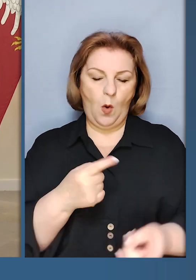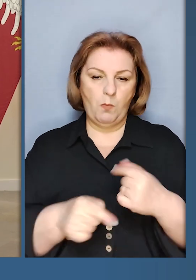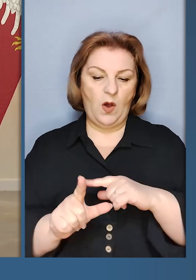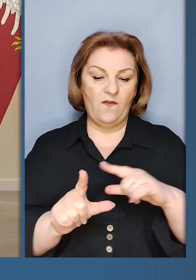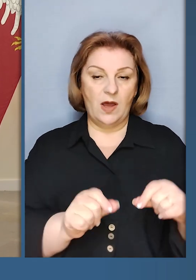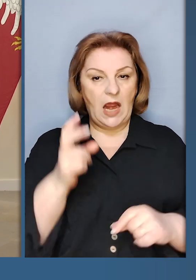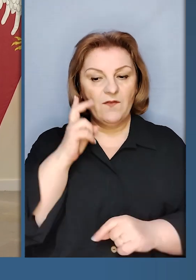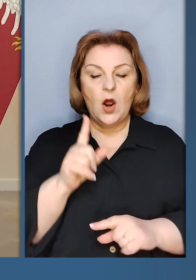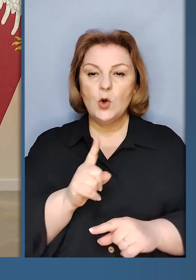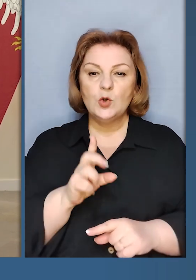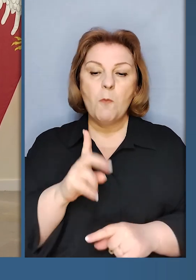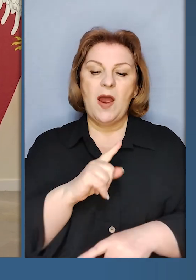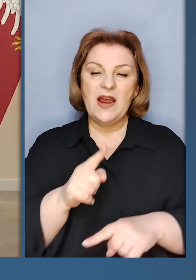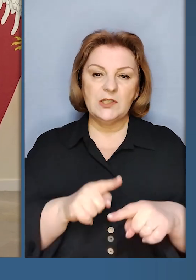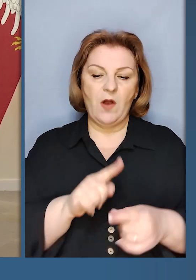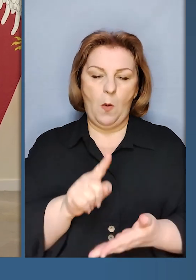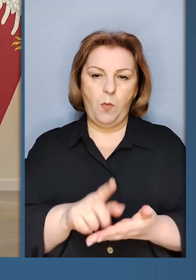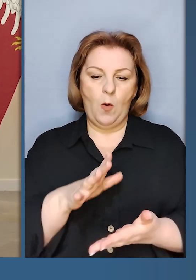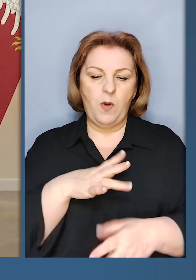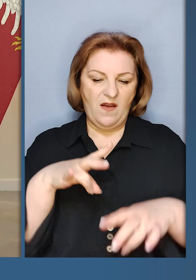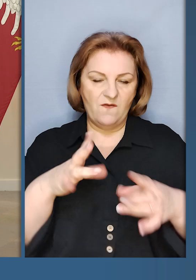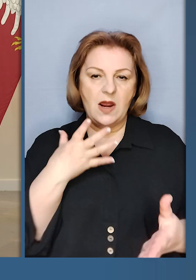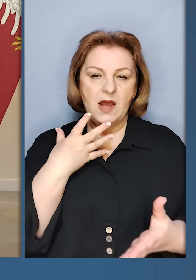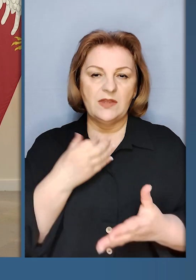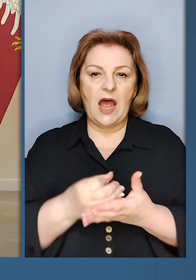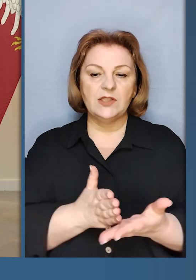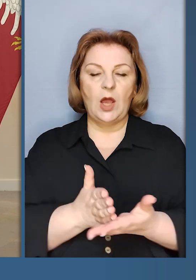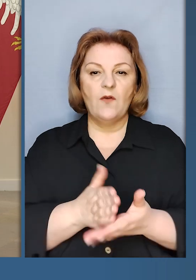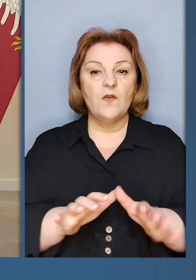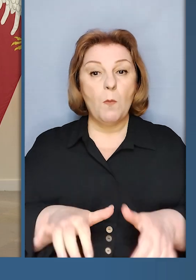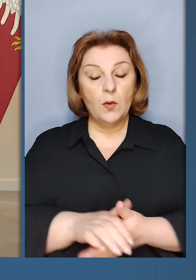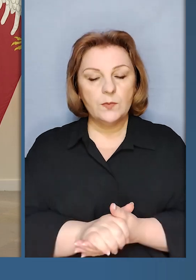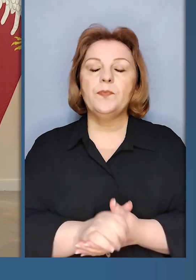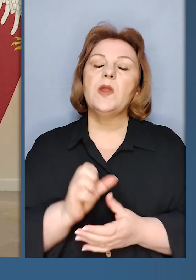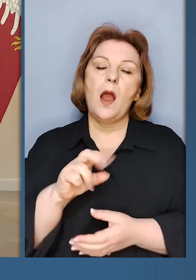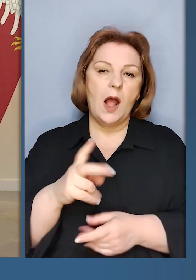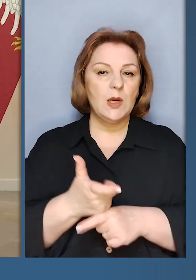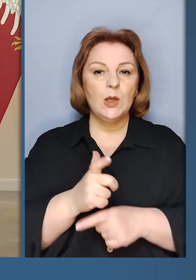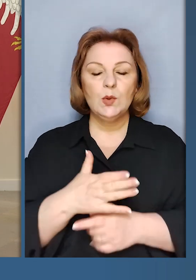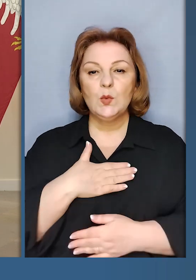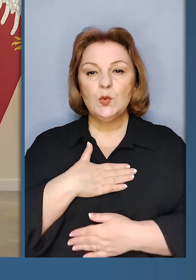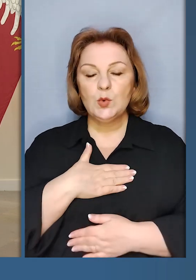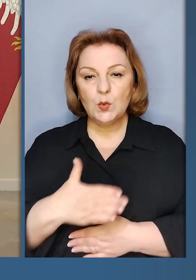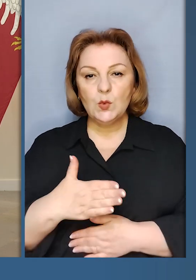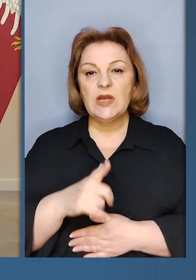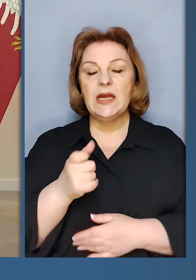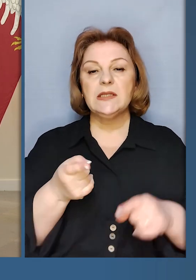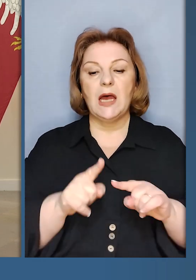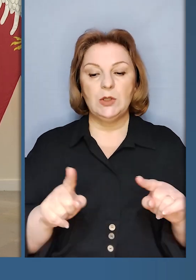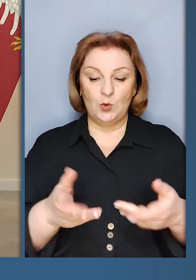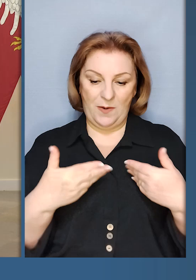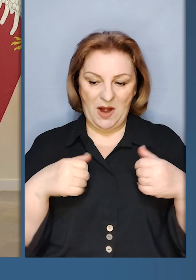Києва, щоб ви якнайшвидше повинні бути на своєму посту. Але дуже вам дякую за те,